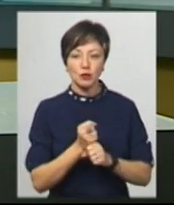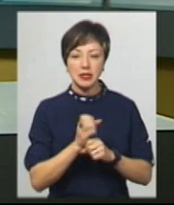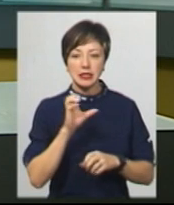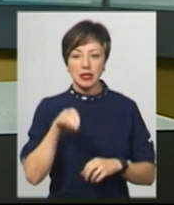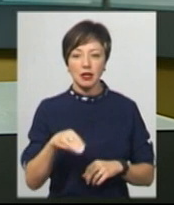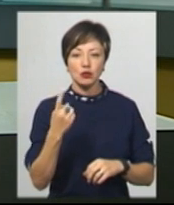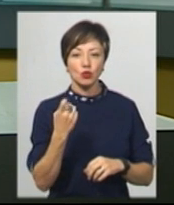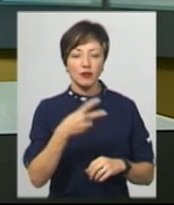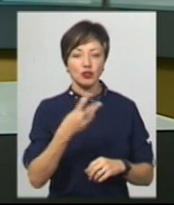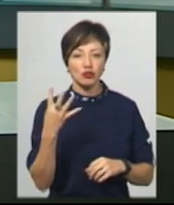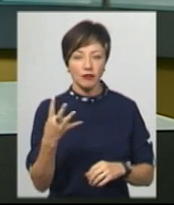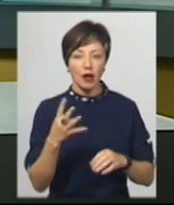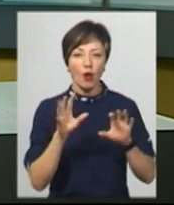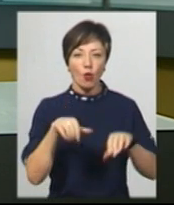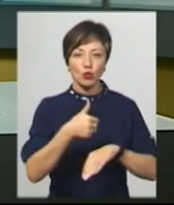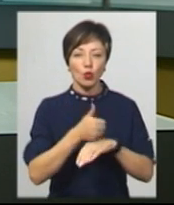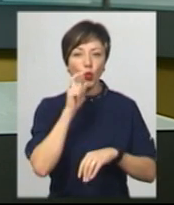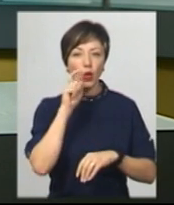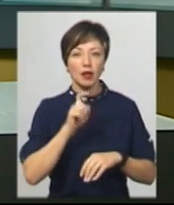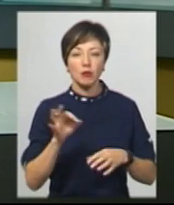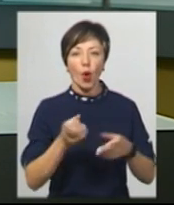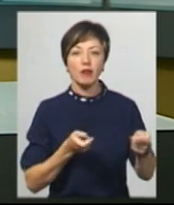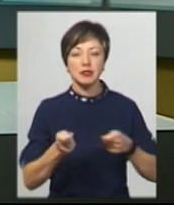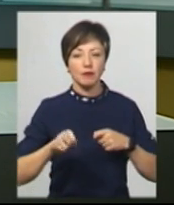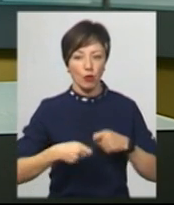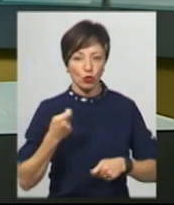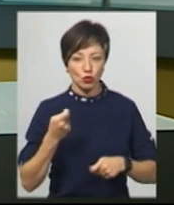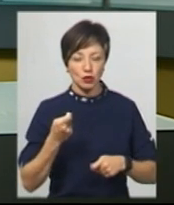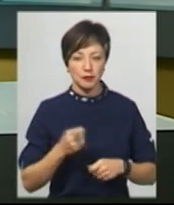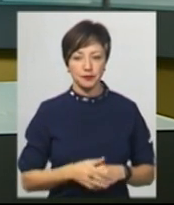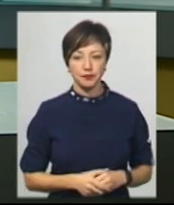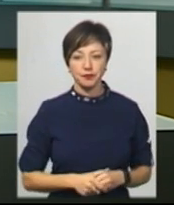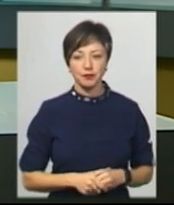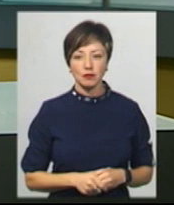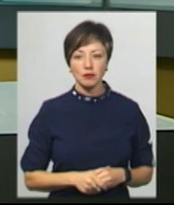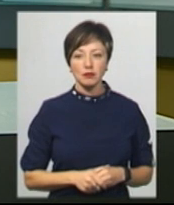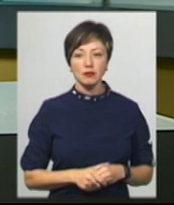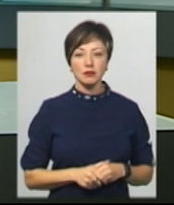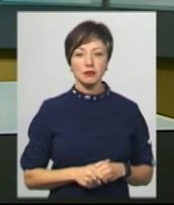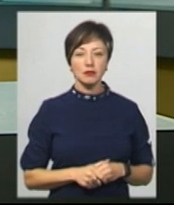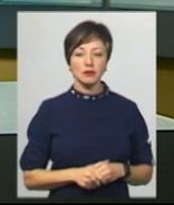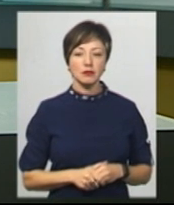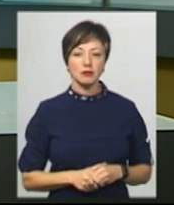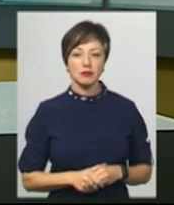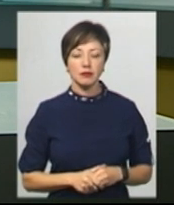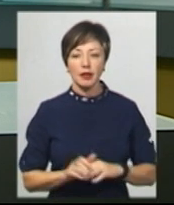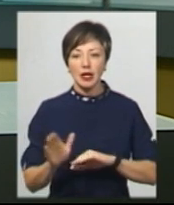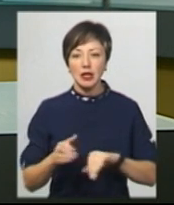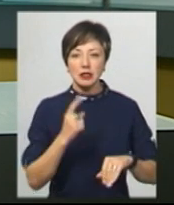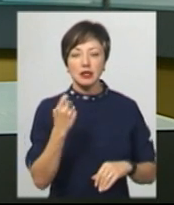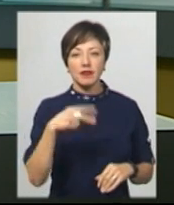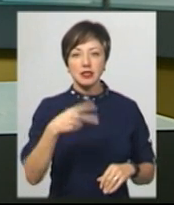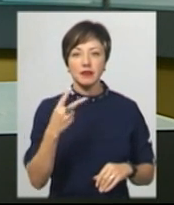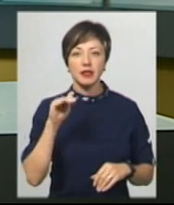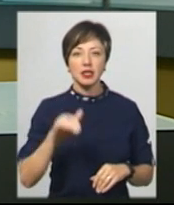статтею 124 Кодексу України про адміністративні порушення, каже Людмила Чернелевська. За 22